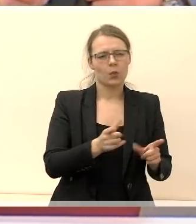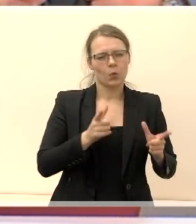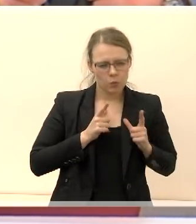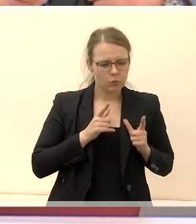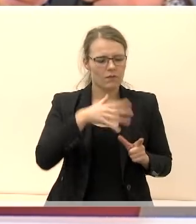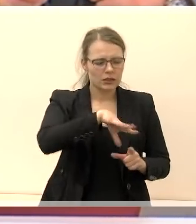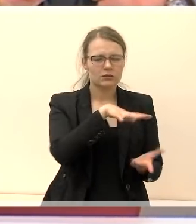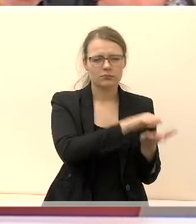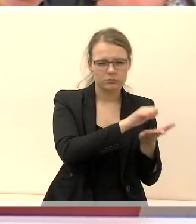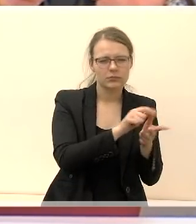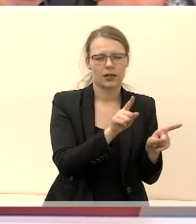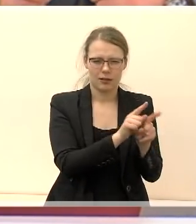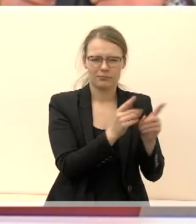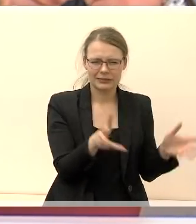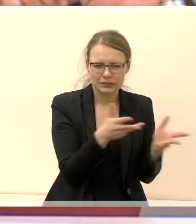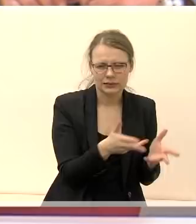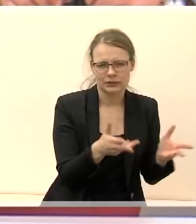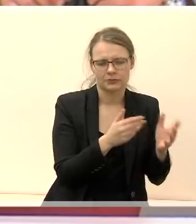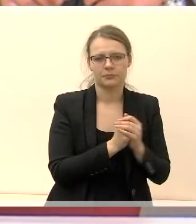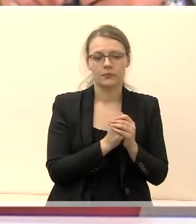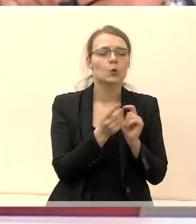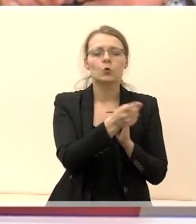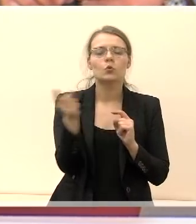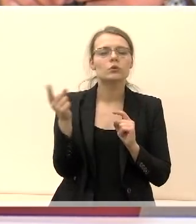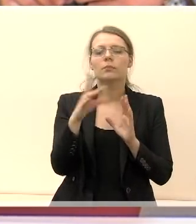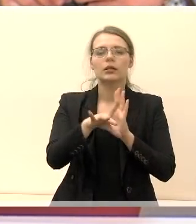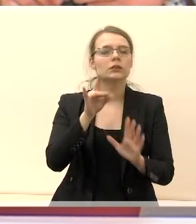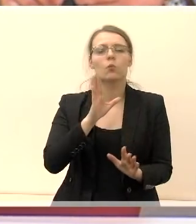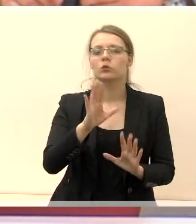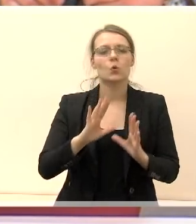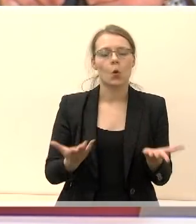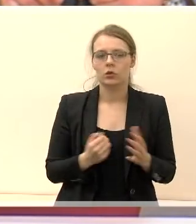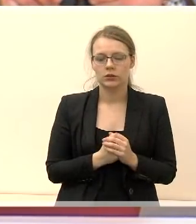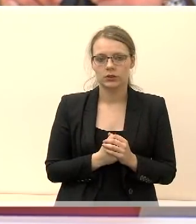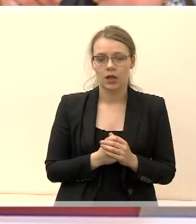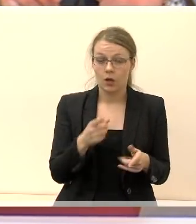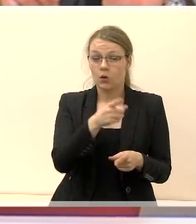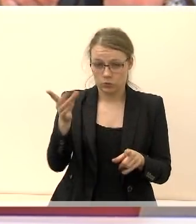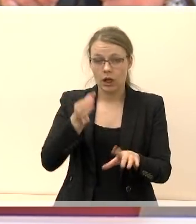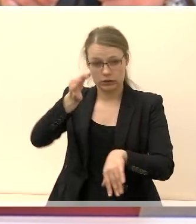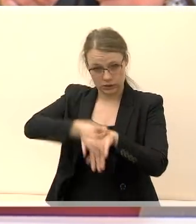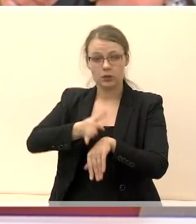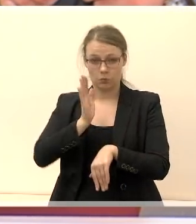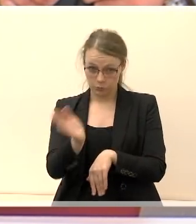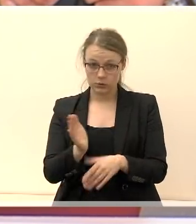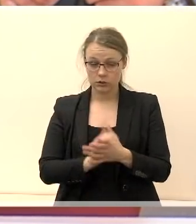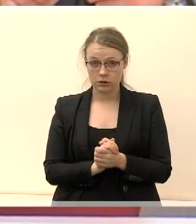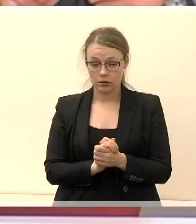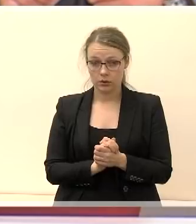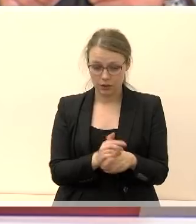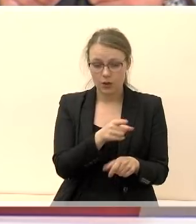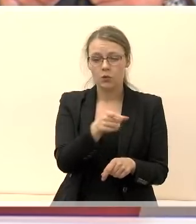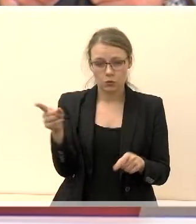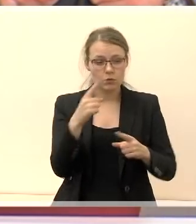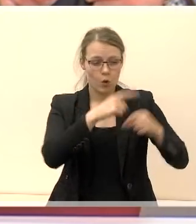užimtumą. Koks bus jūsų pasirinkimas? Ar būsite atsakingi ir pilietiški? Kurias